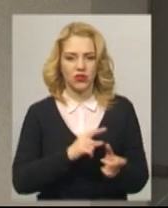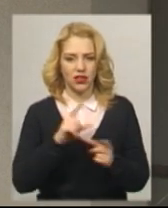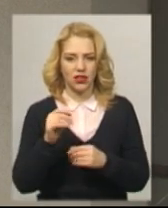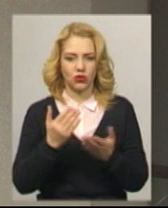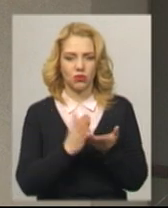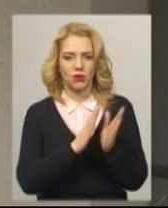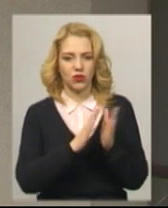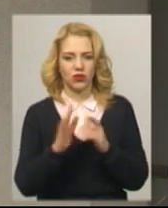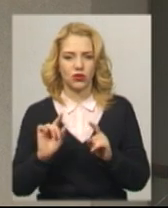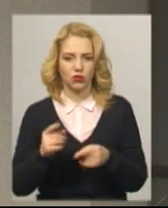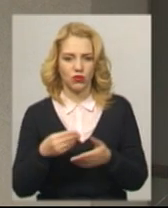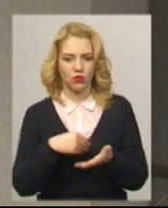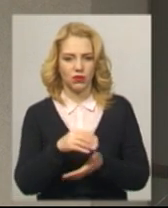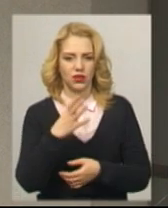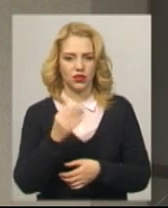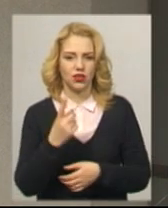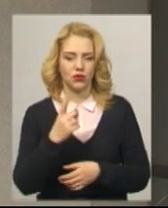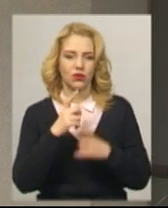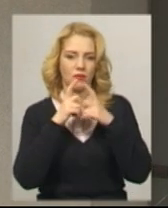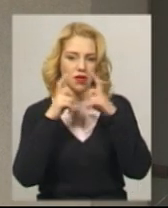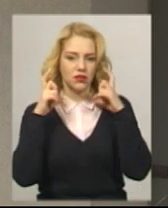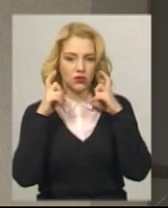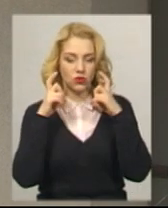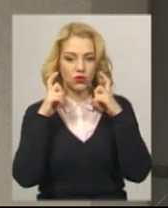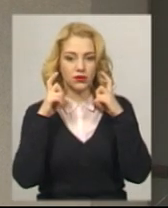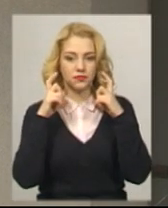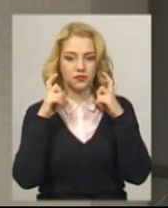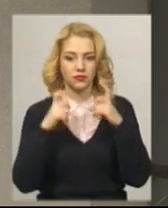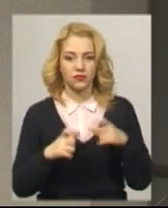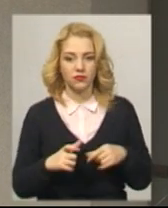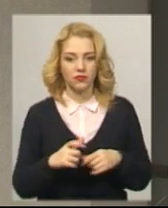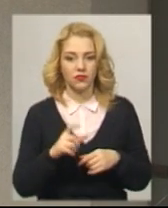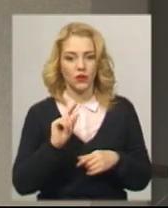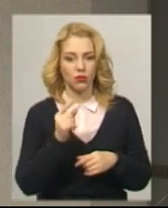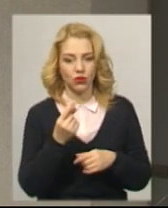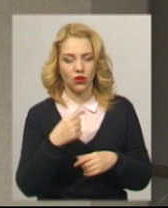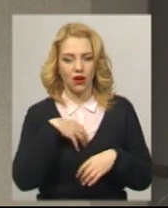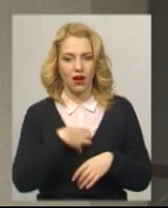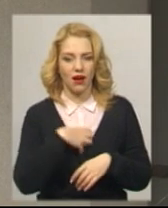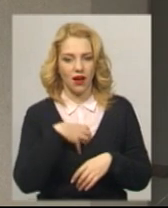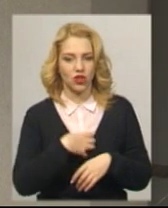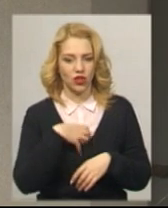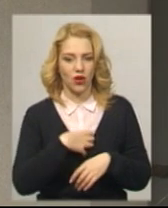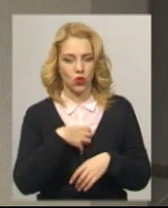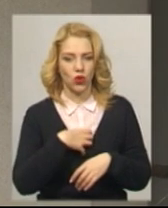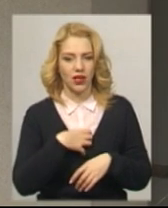бібліотеку, тому купила ще одну маску, бо покашлюю, стараюся